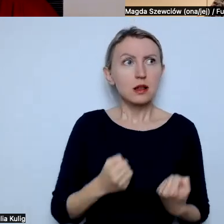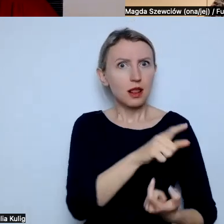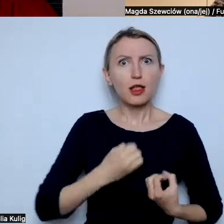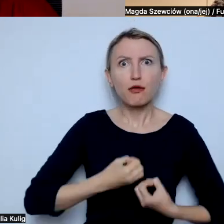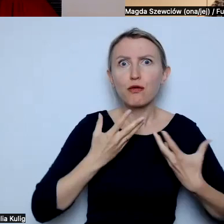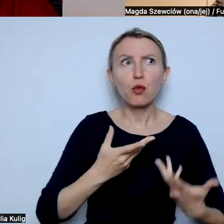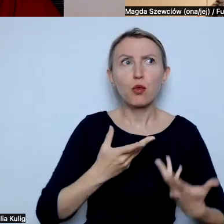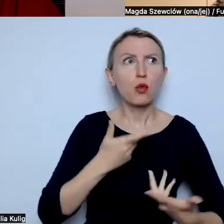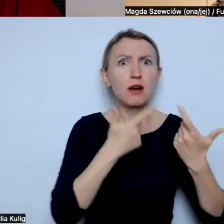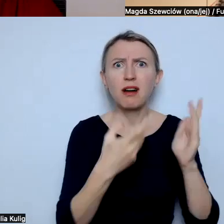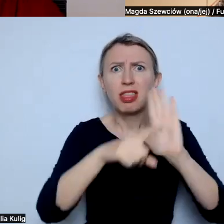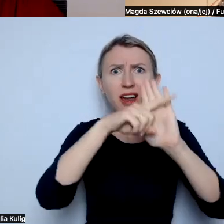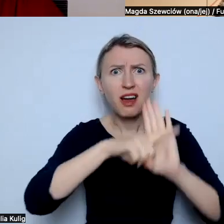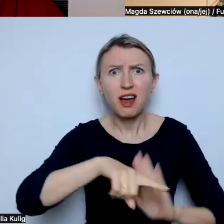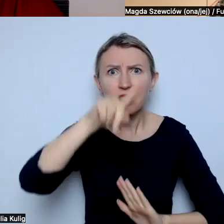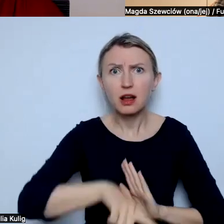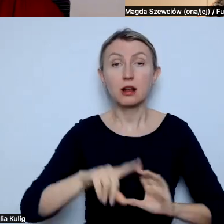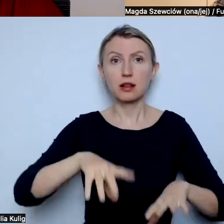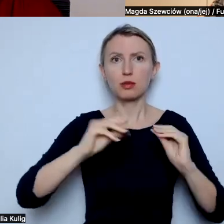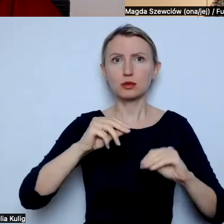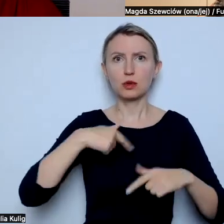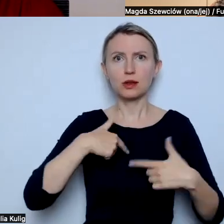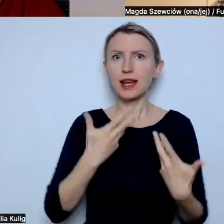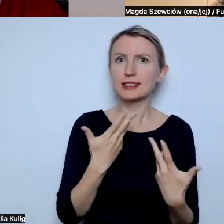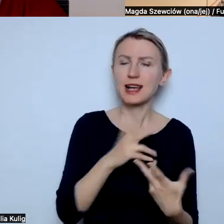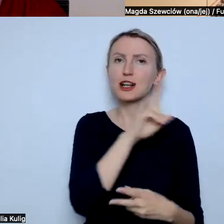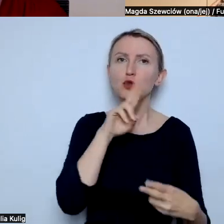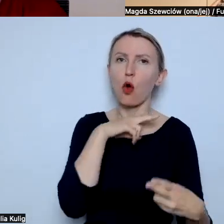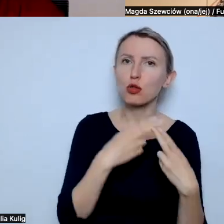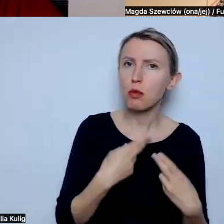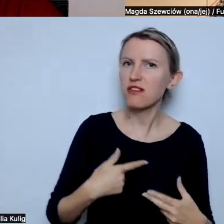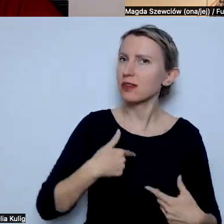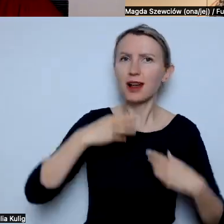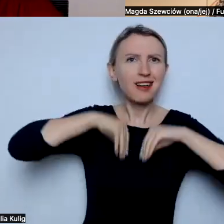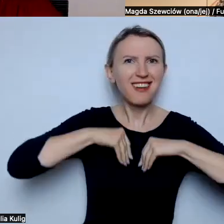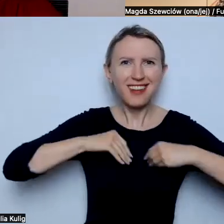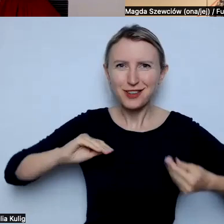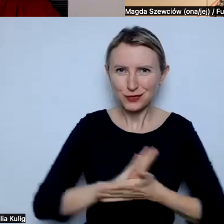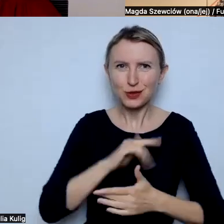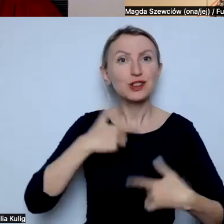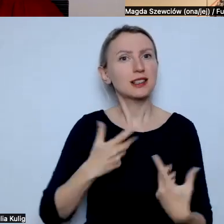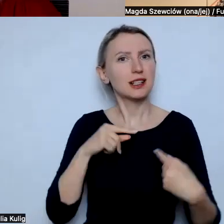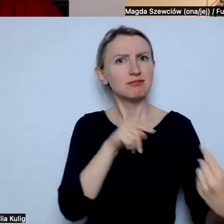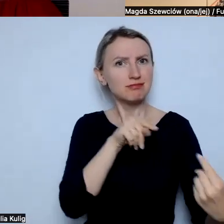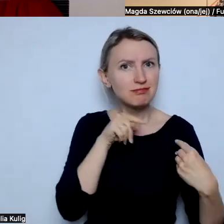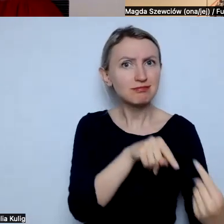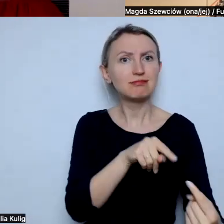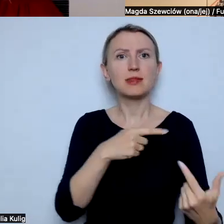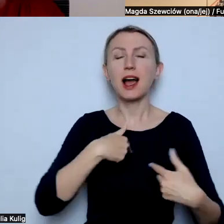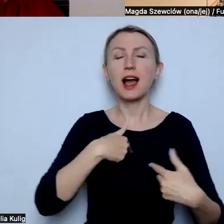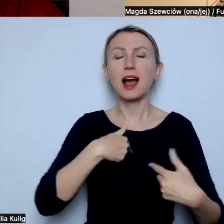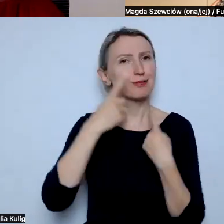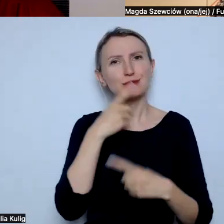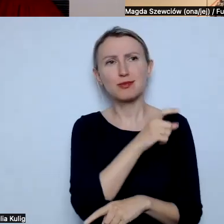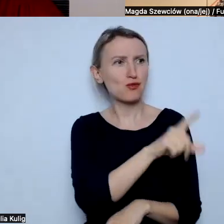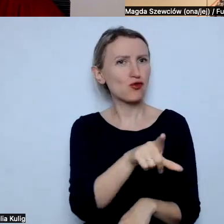Po pierwsze mamy taki imperatyw, żeby jednak każdemu odpowiedzieć, żeby jednak podyskutować. Znowu ja uważam, że są osoby,